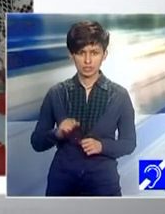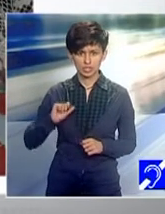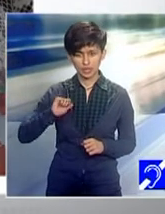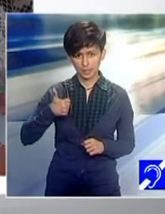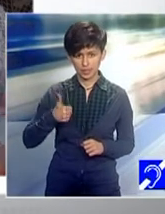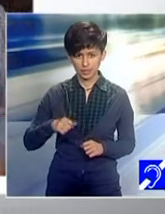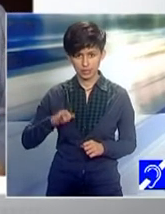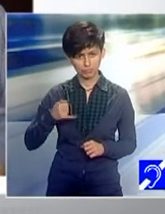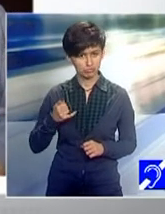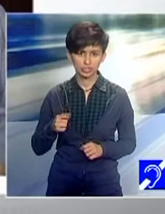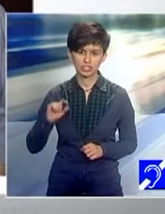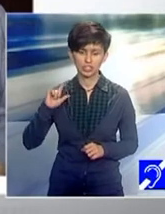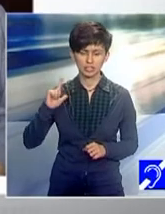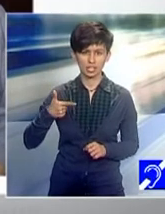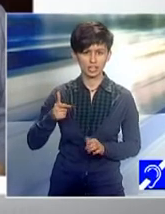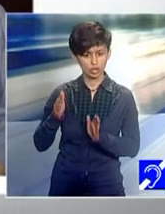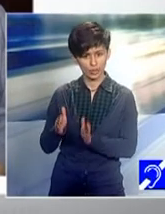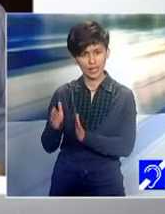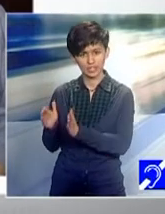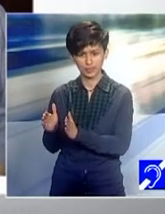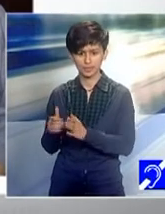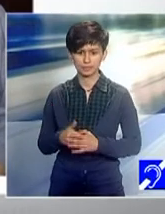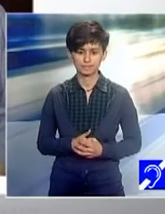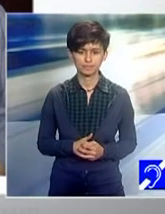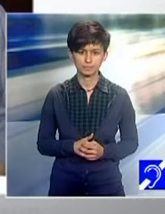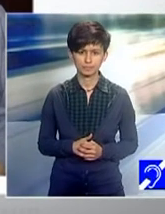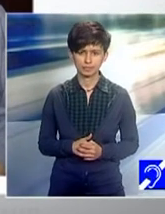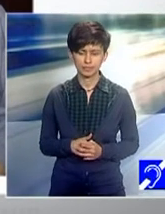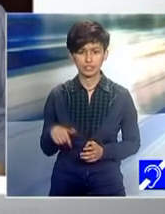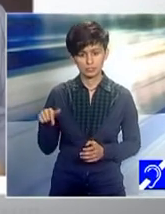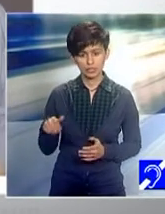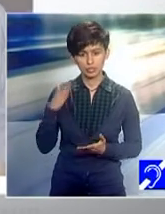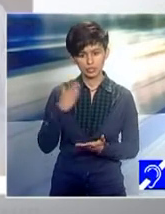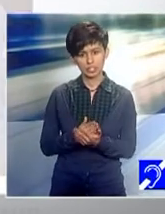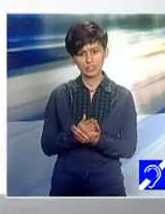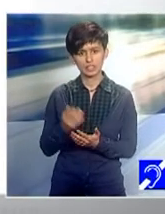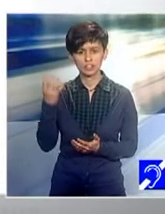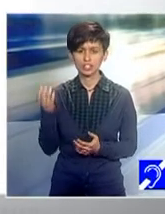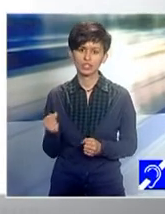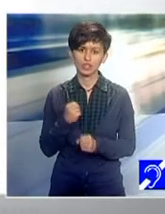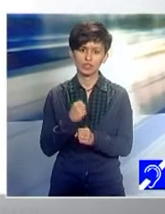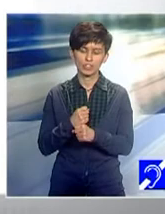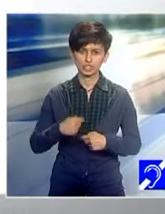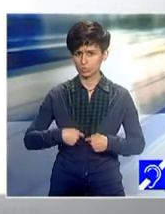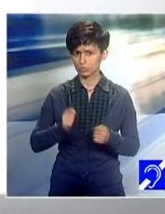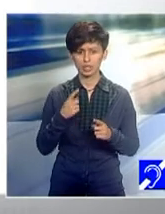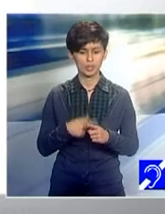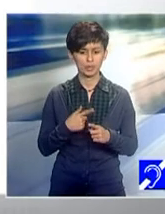etapă al proiectului și, probabil, că și atunci se va decide ce vom face cu toate materialele